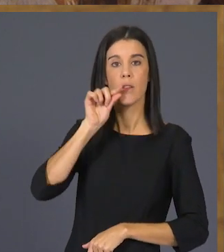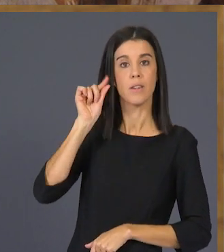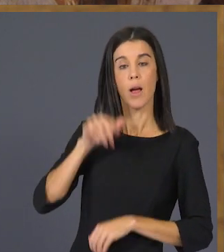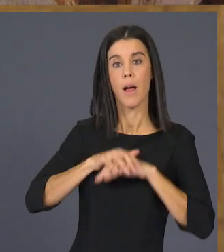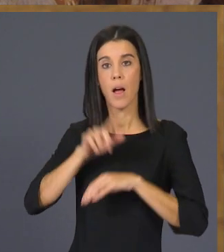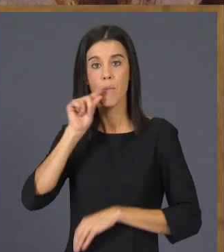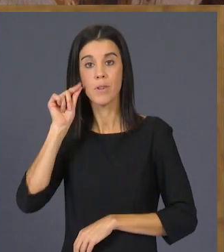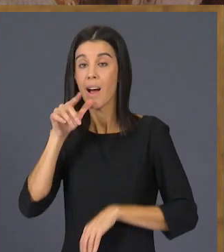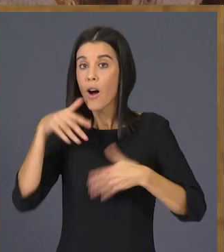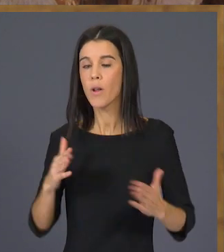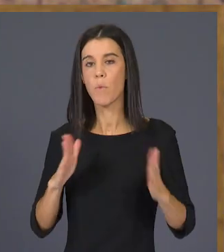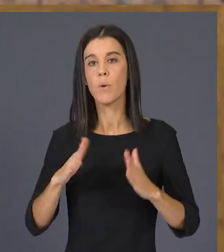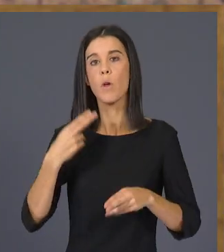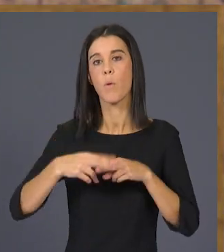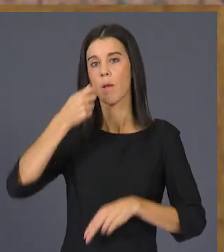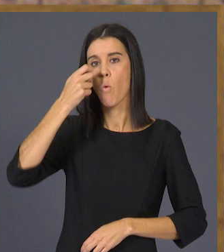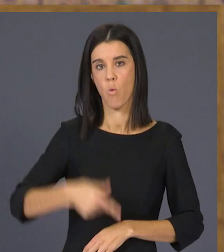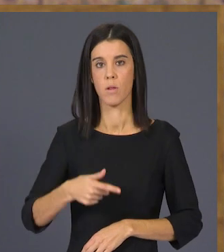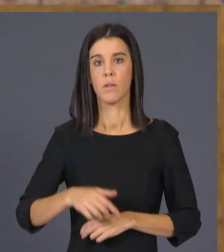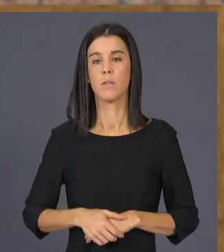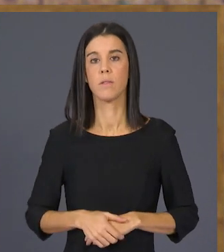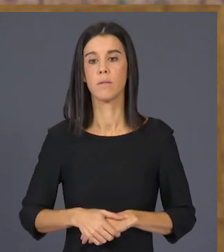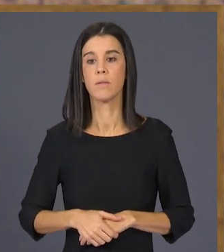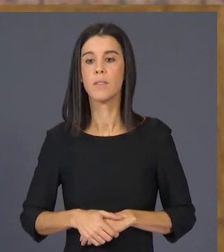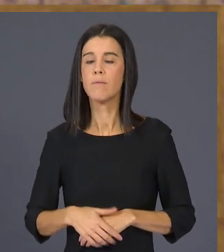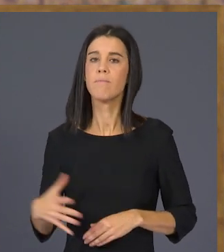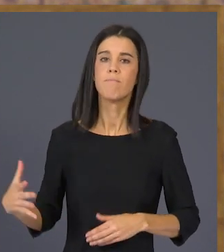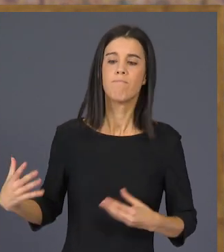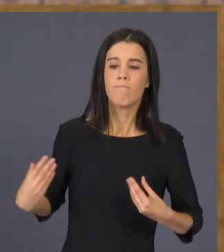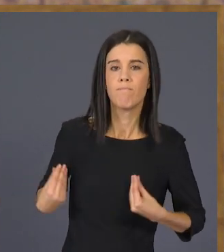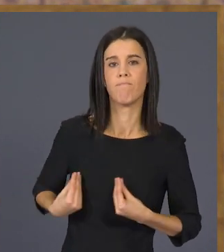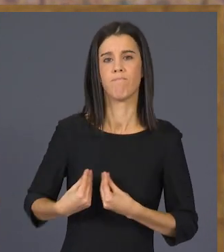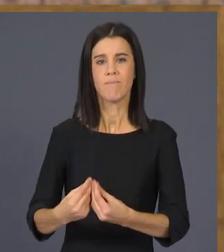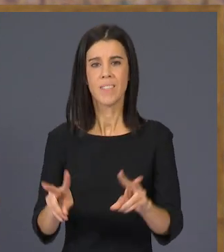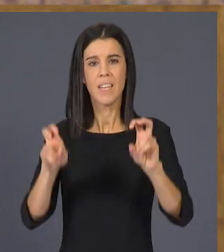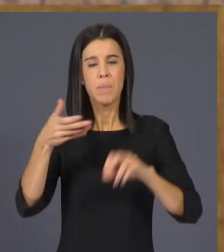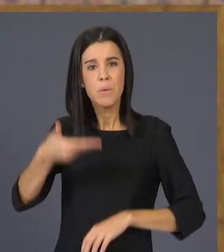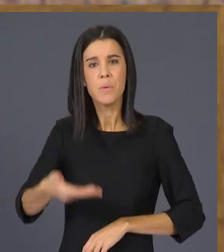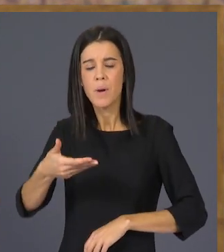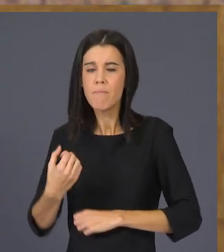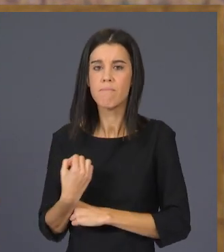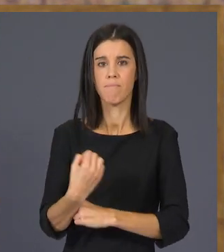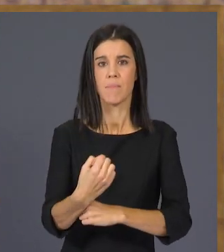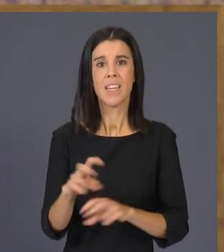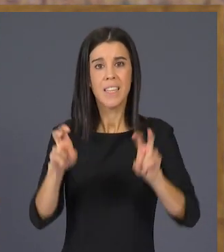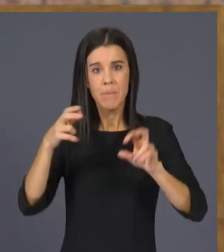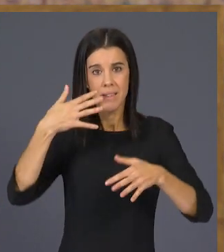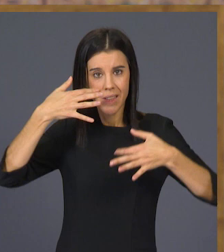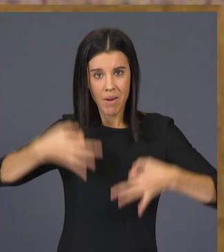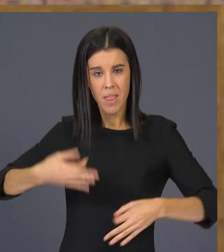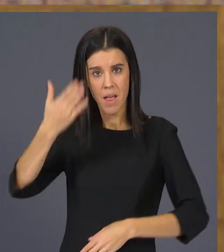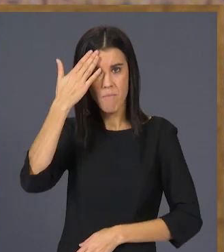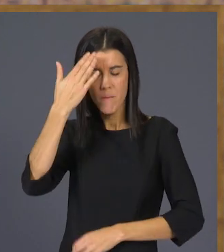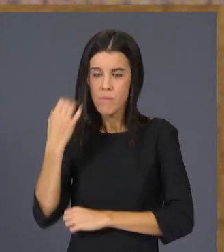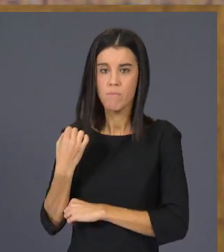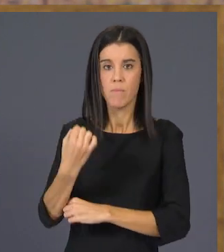de la política útil, d'espentar junts en les qüestions importants, en allò que és relevant i